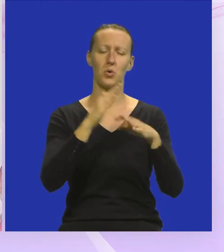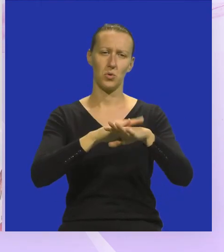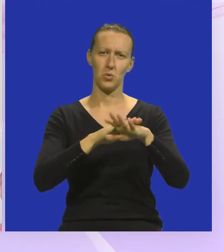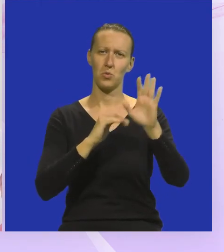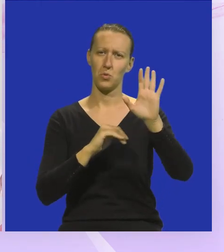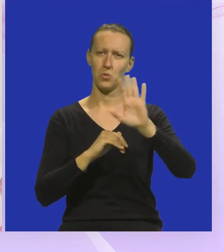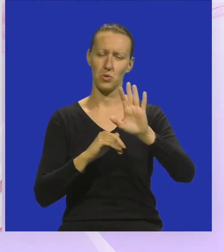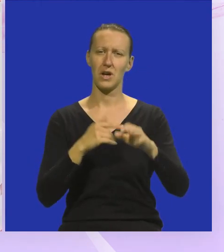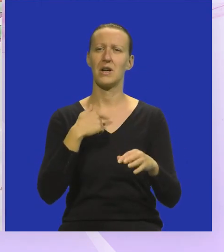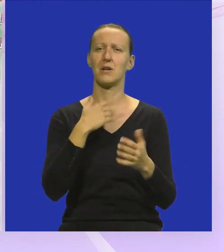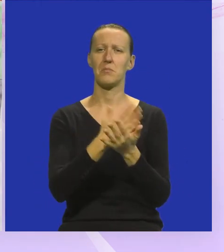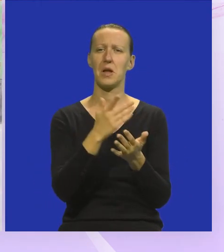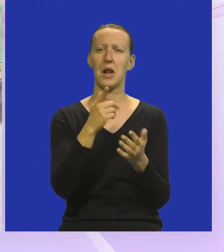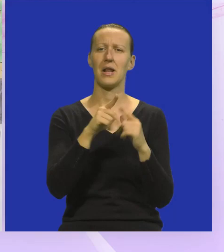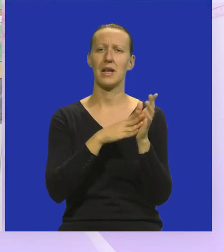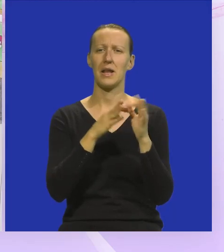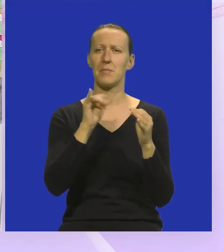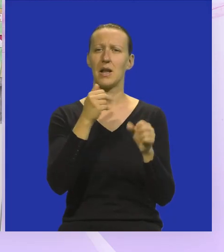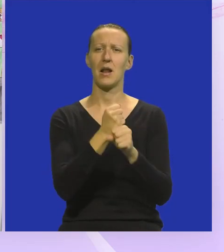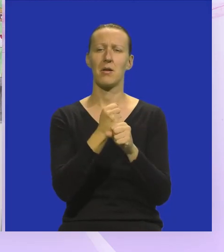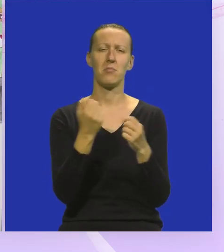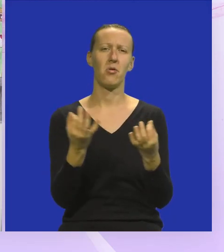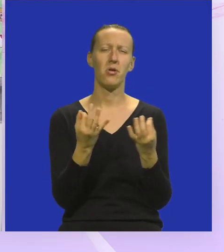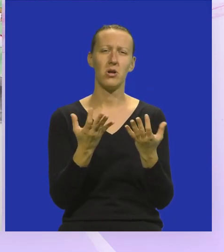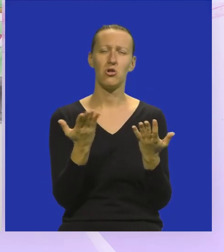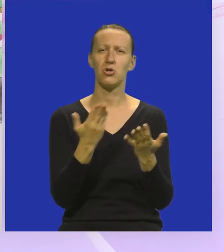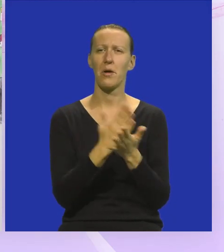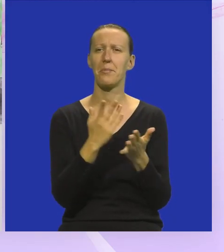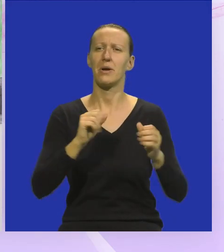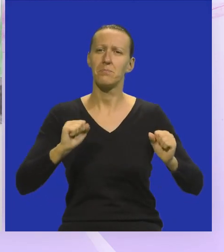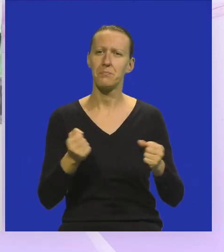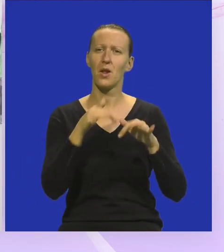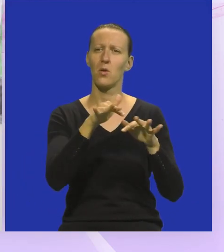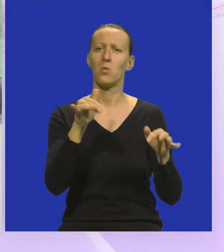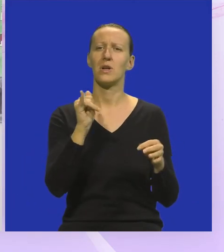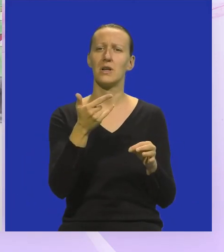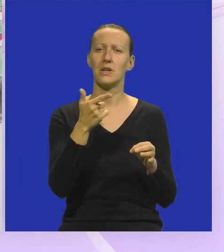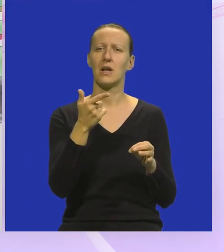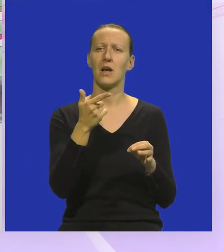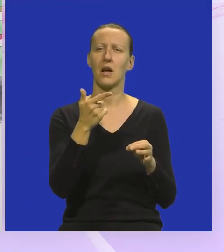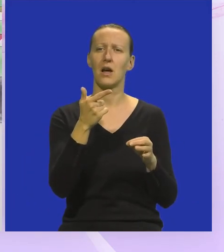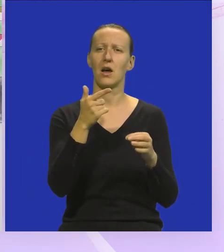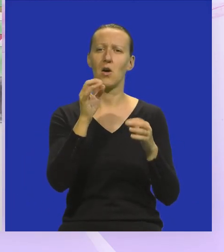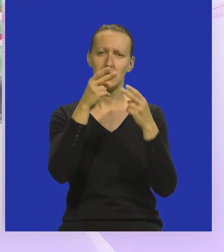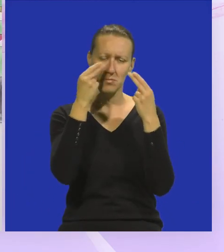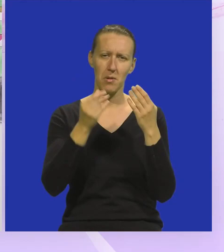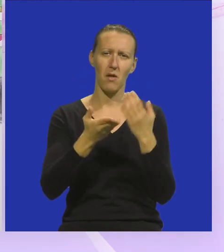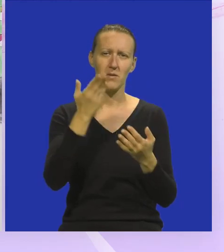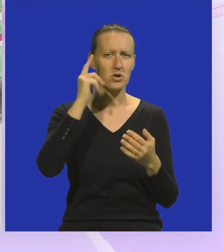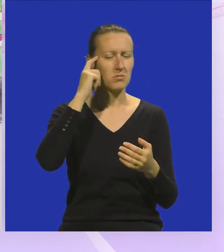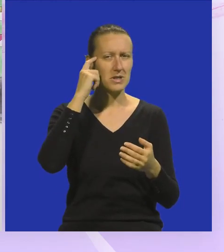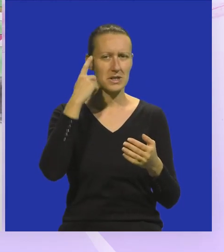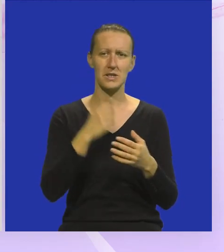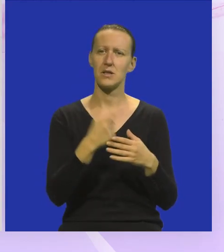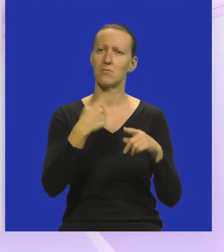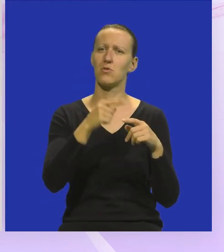i bila je zadana tema da napravimo nešto što bi potaknulo ljude da oslijepima više razmišlja i